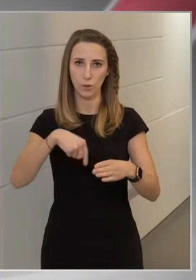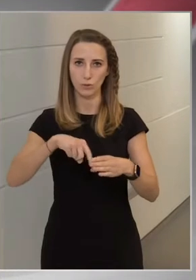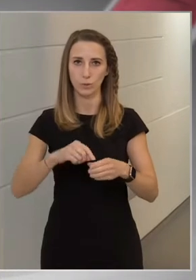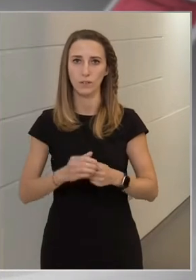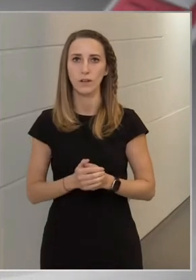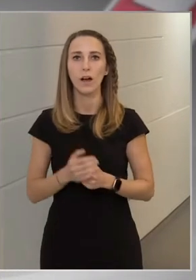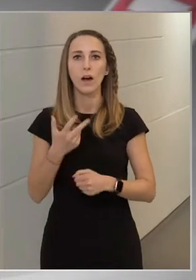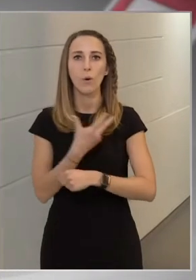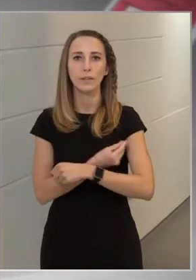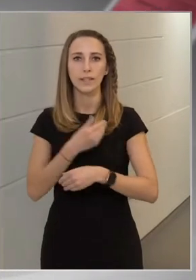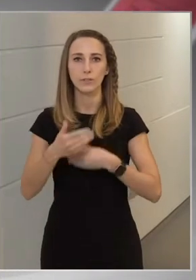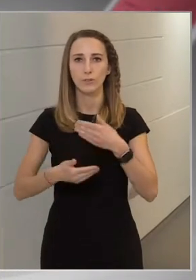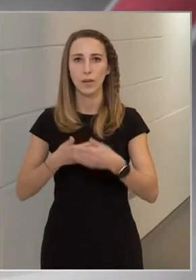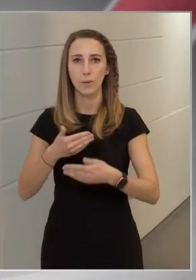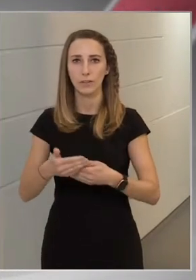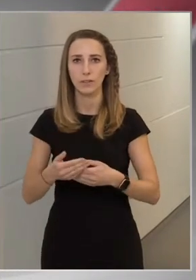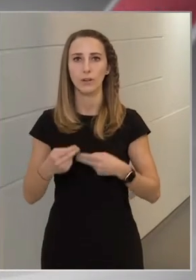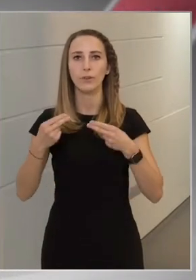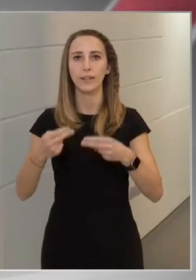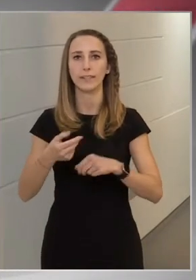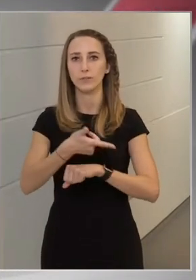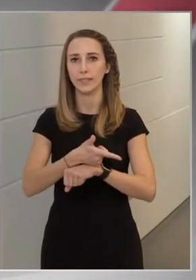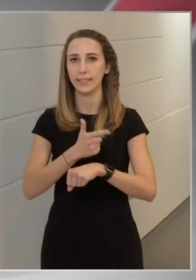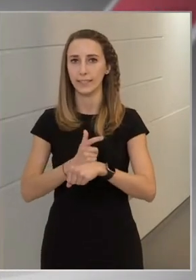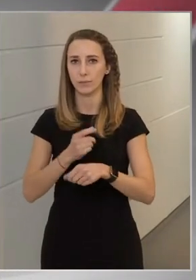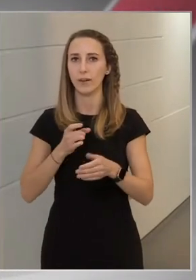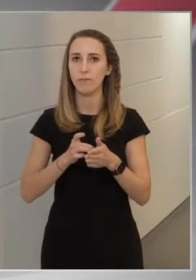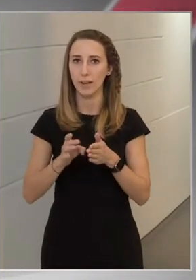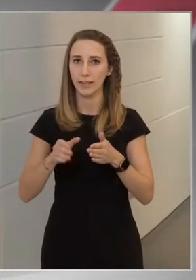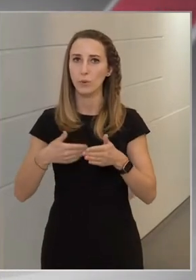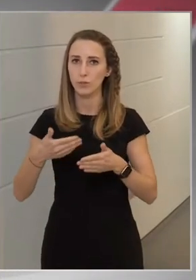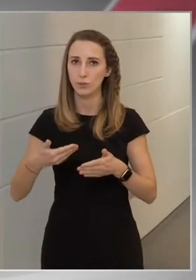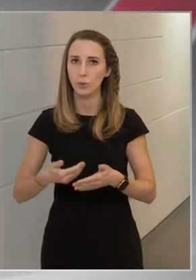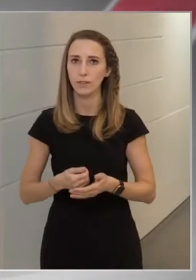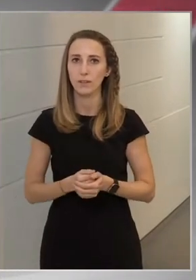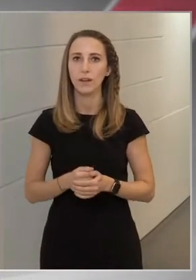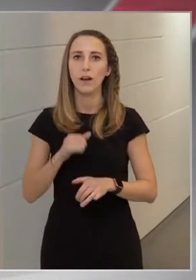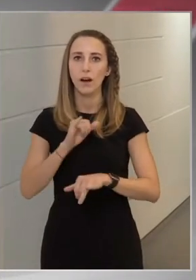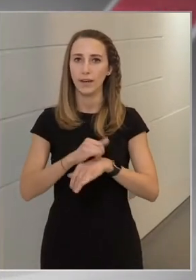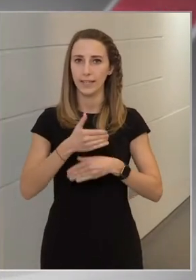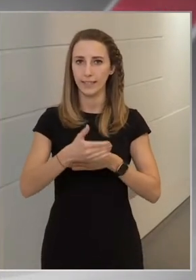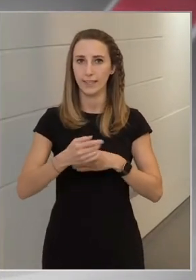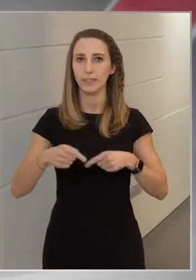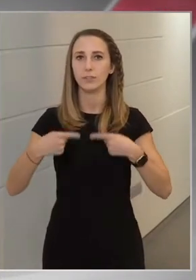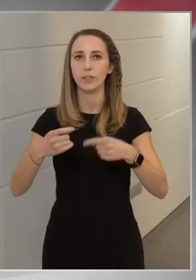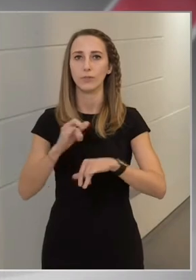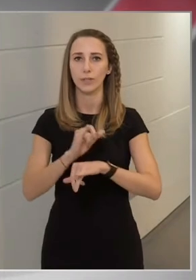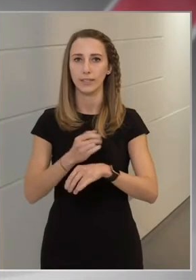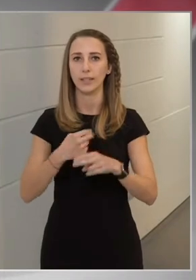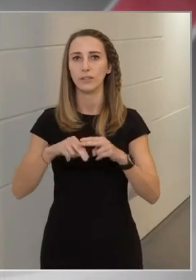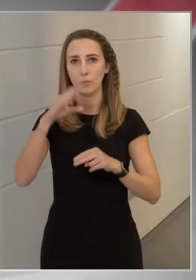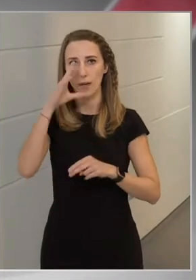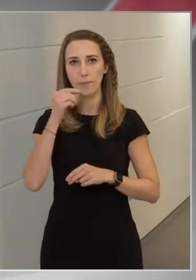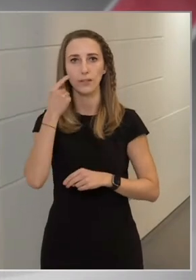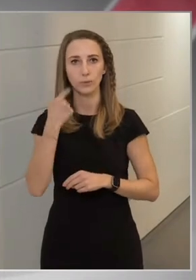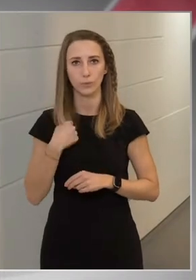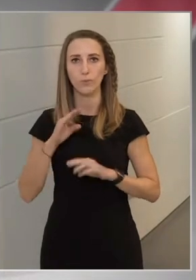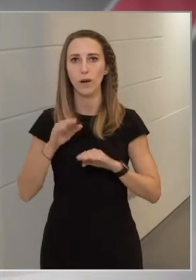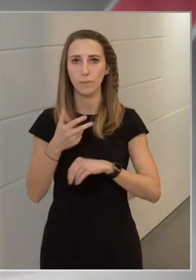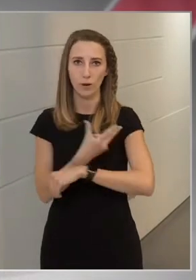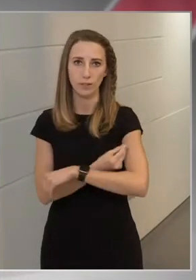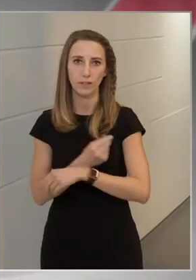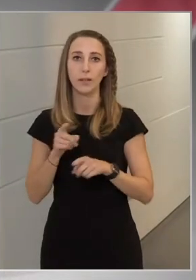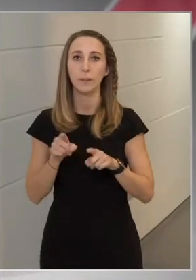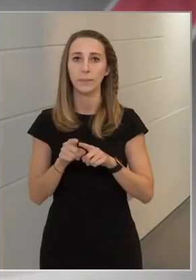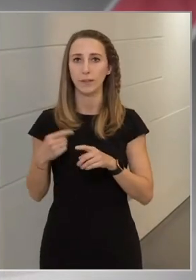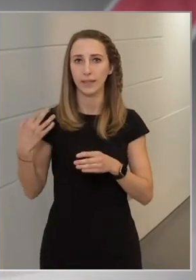oltások folyamata a következő két hétben felgyorsul. Ezen a héten és a jövő héten több embert tudunk majd beoltani, mint